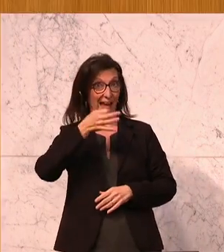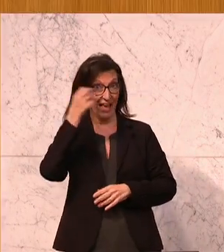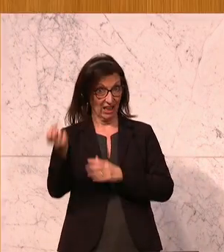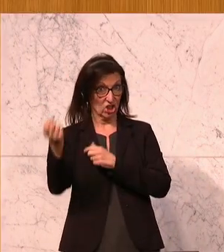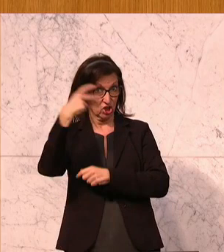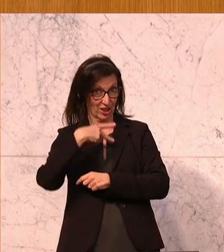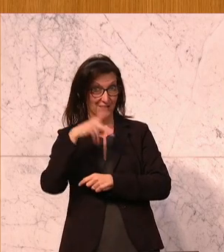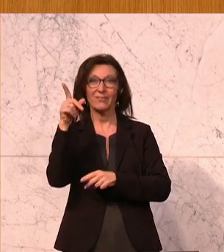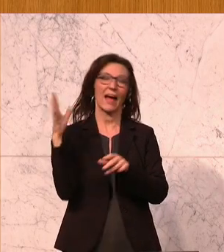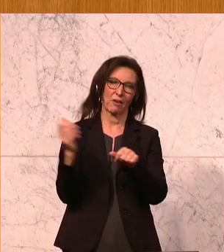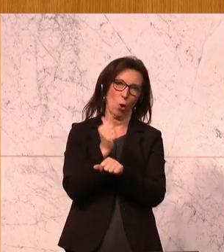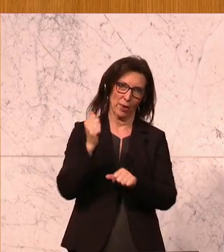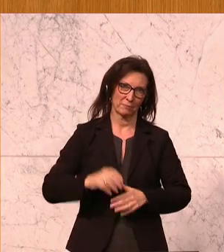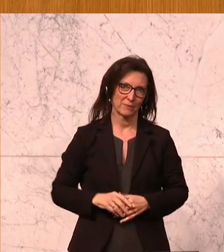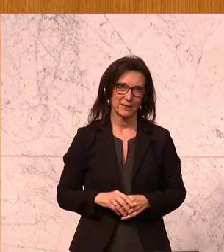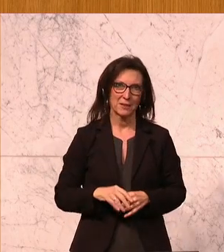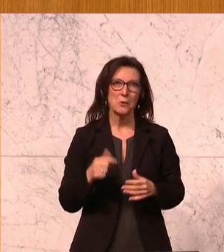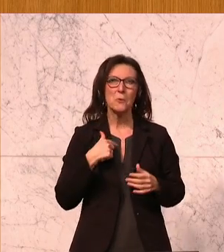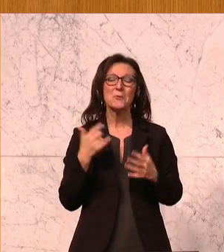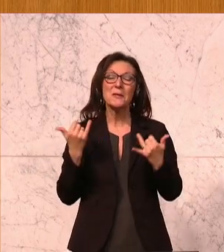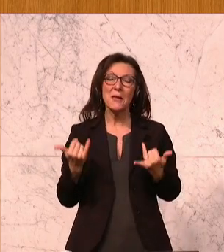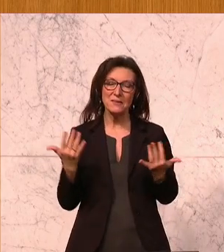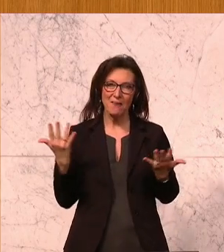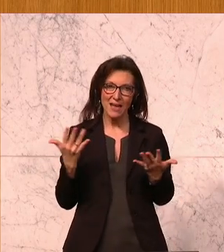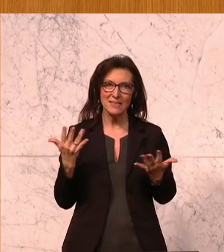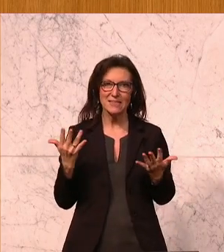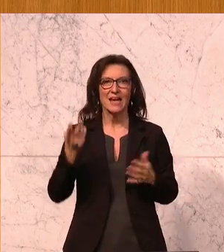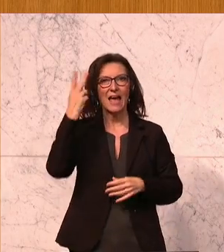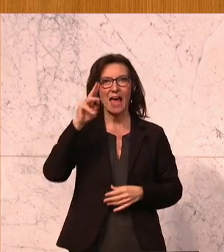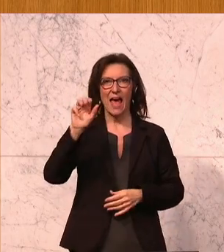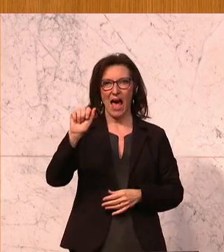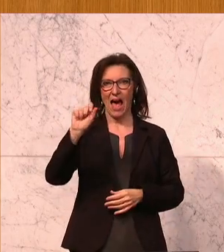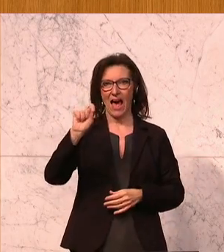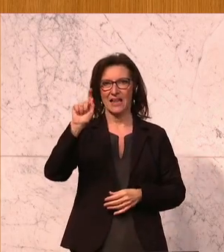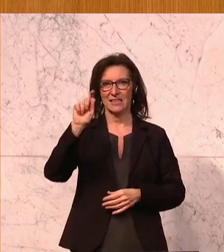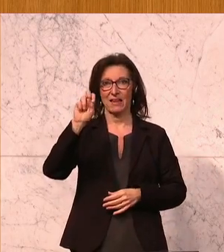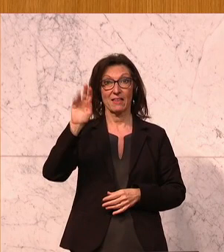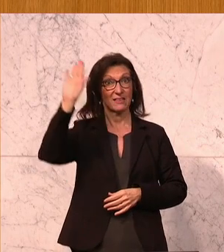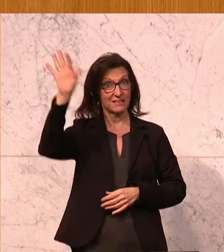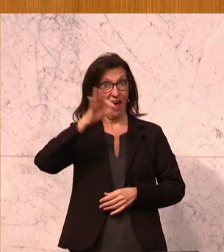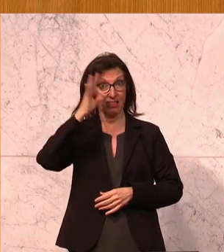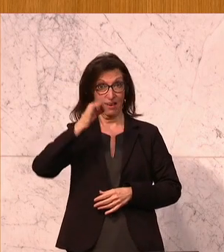die er auch gewonnen hat. Und ich erlaube mir nun, die Rede des Herrn Astner vorzutragen.